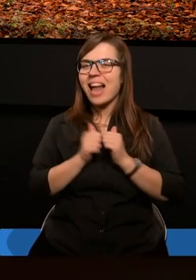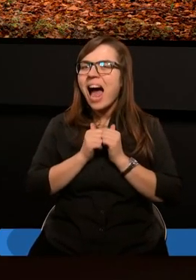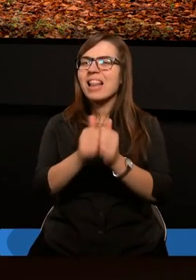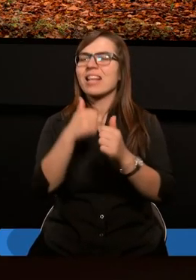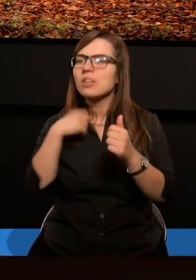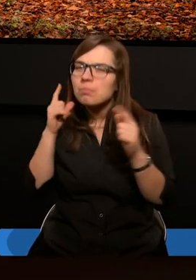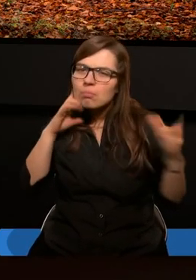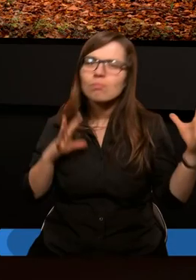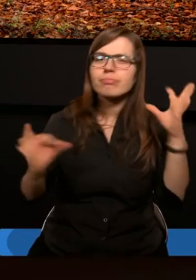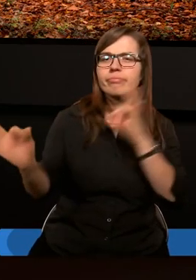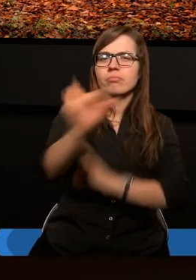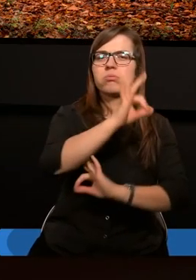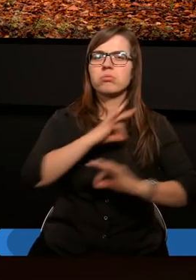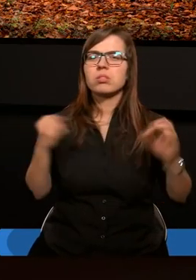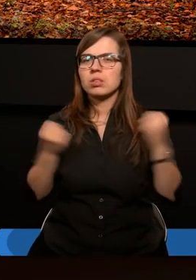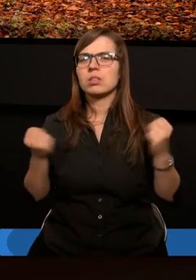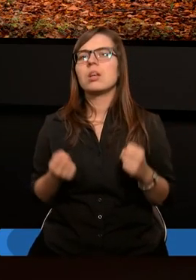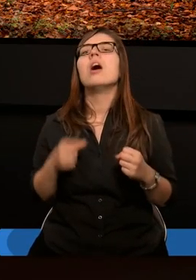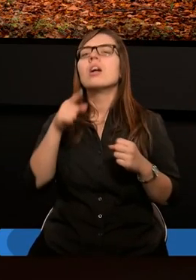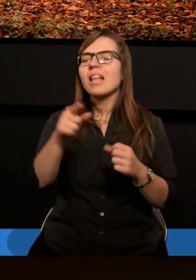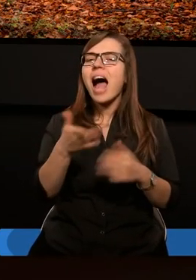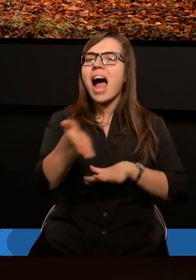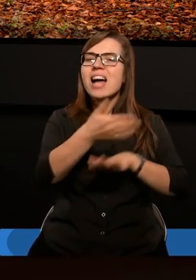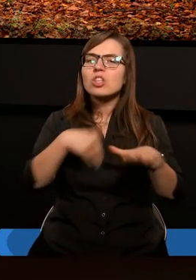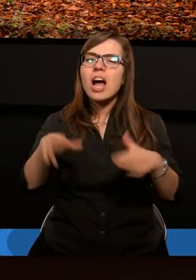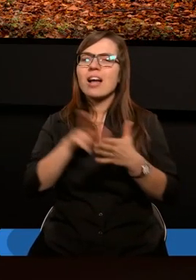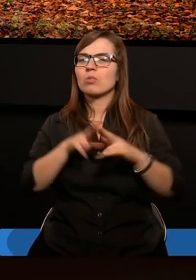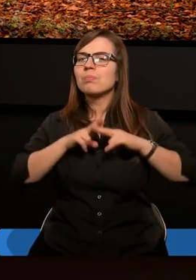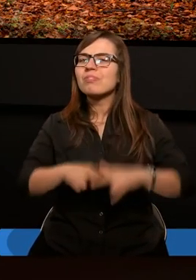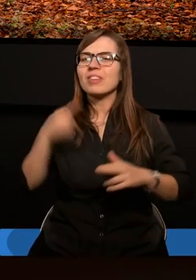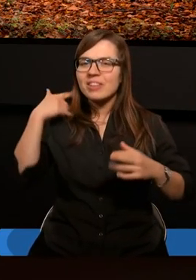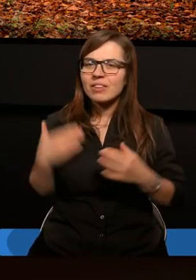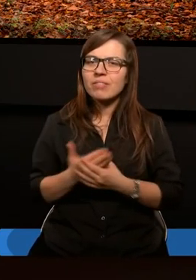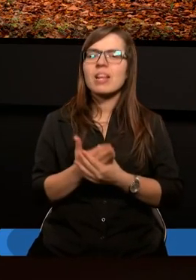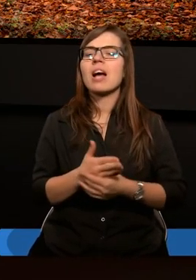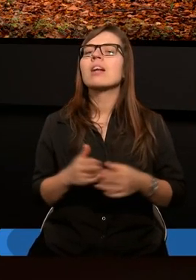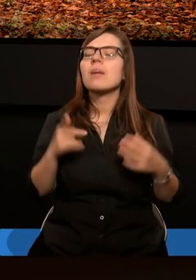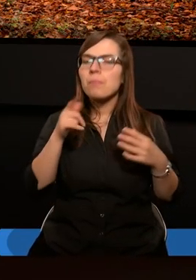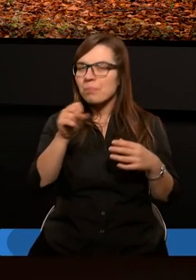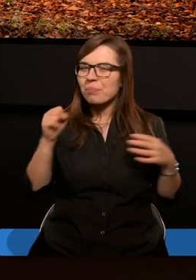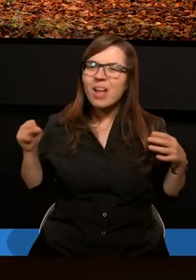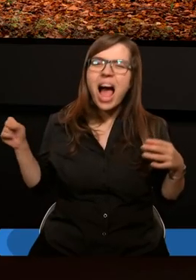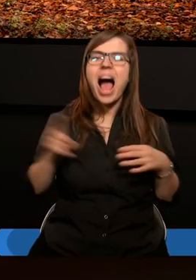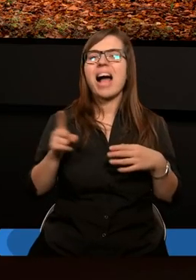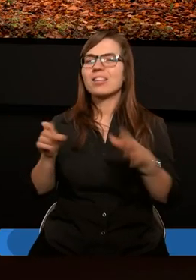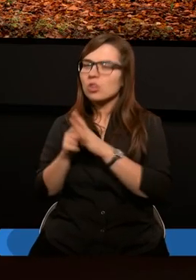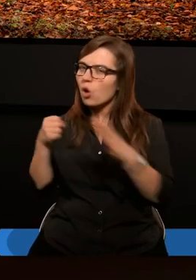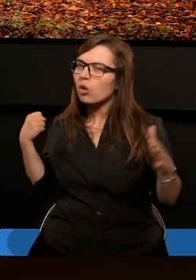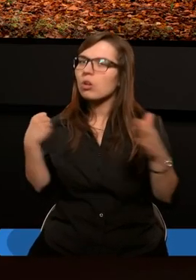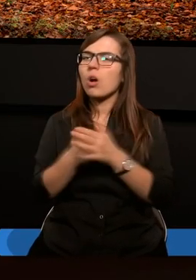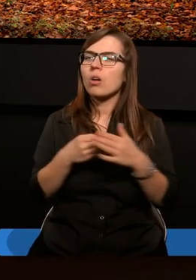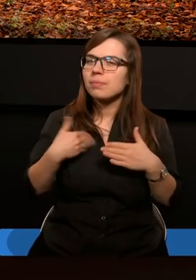A więc, kiedy ta część Izraelitów, która pozostała mu wierna, będzie głosić poganom aż do samego